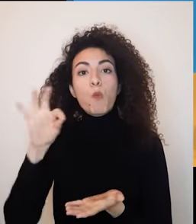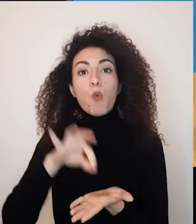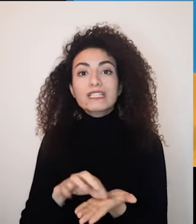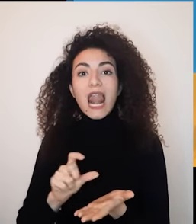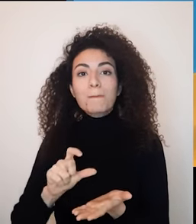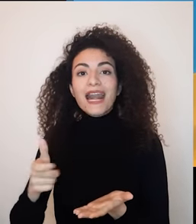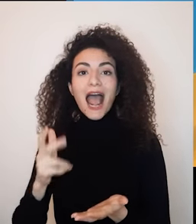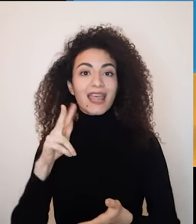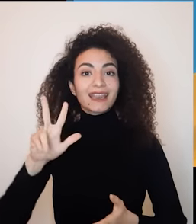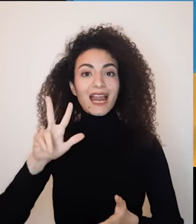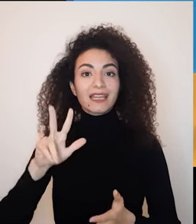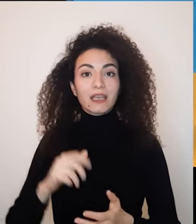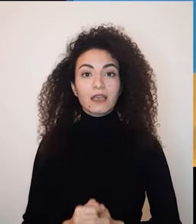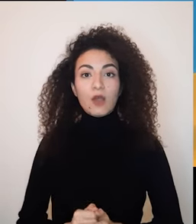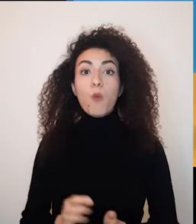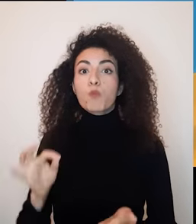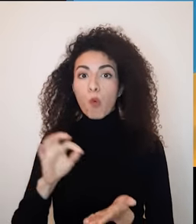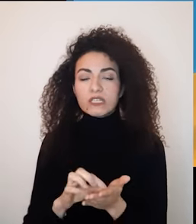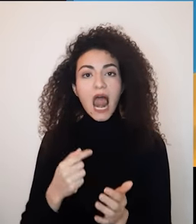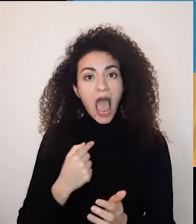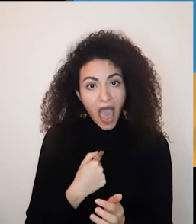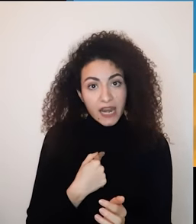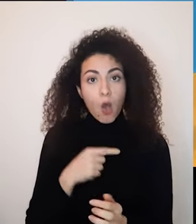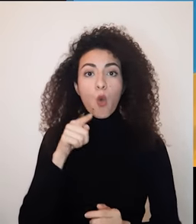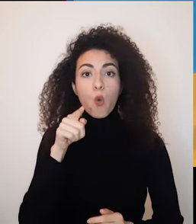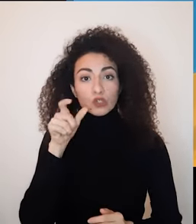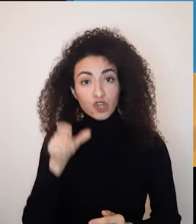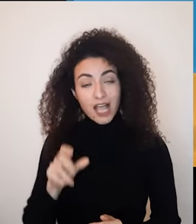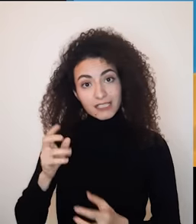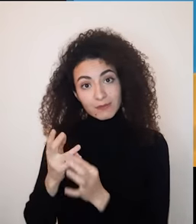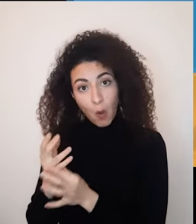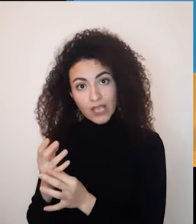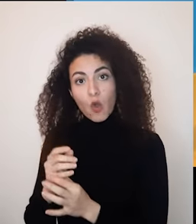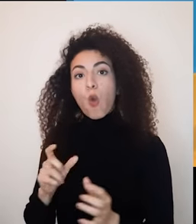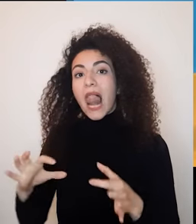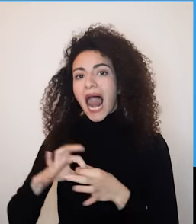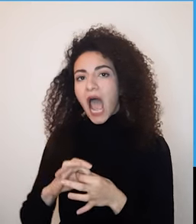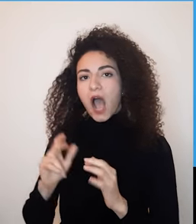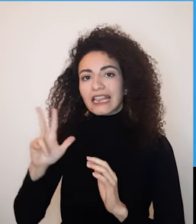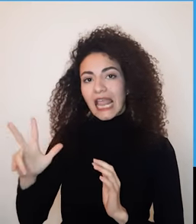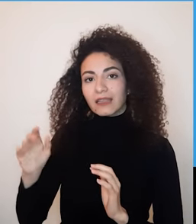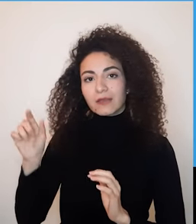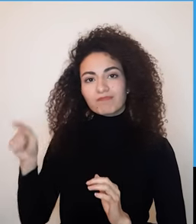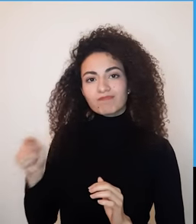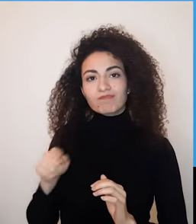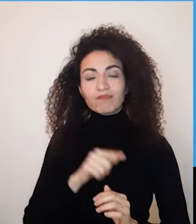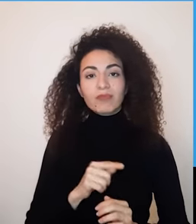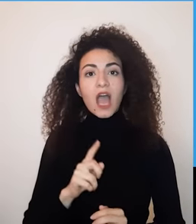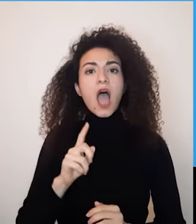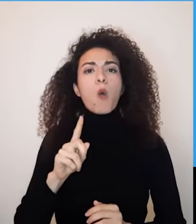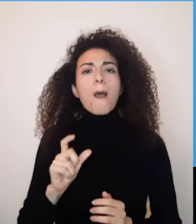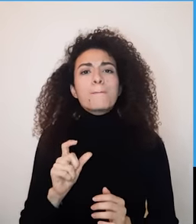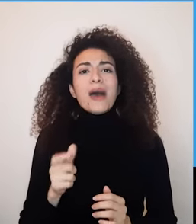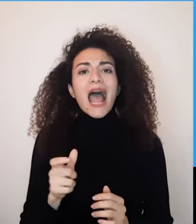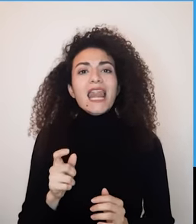إذا ما وصلنا للمرحلة الثالثة أي أن نصبح أنا وإنت والعلاقة لأنه بمرحلة الزوابان